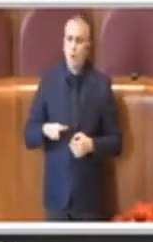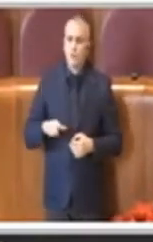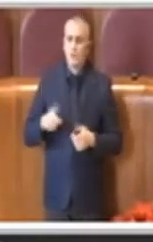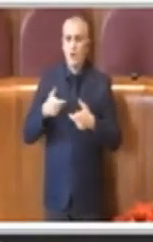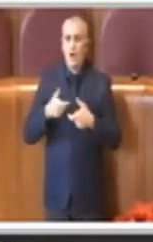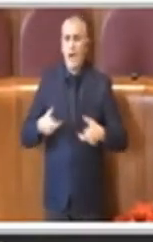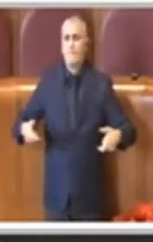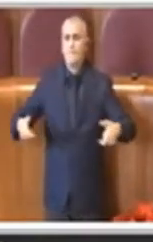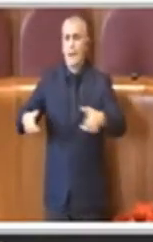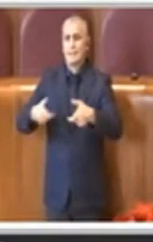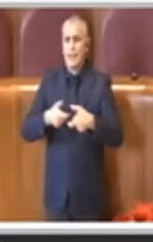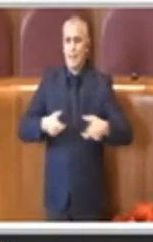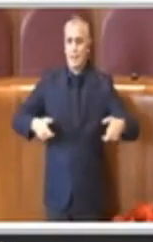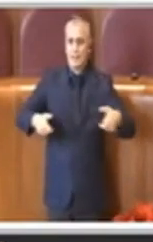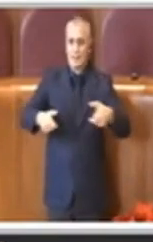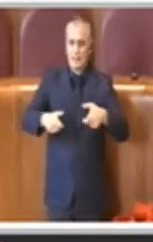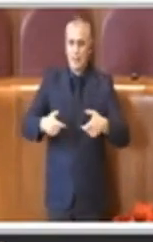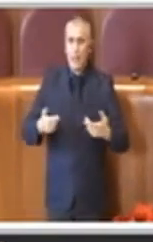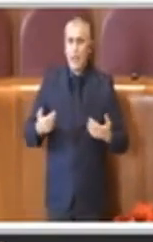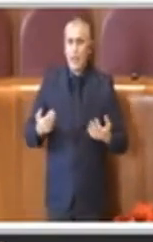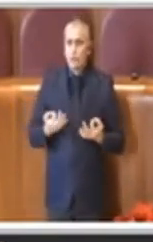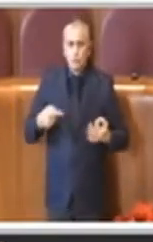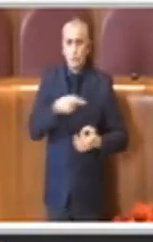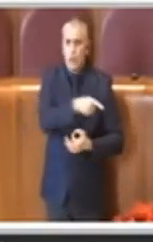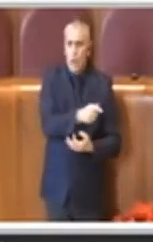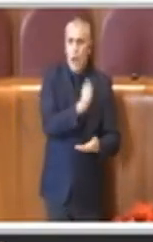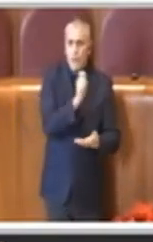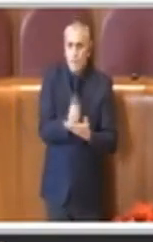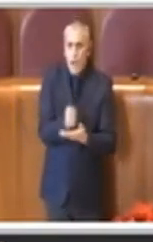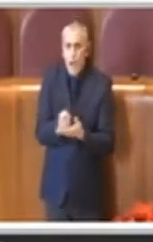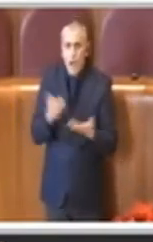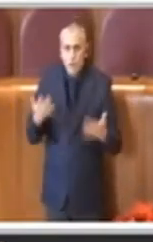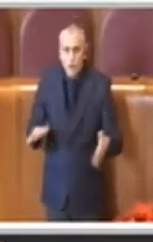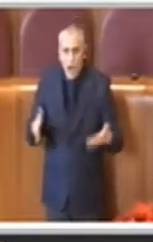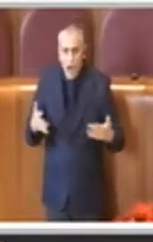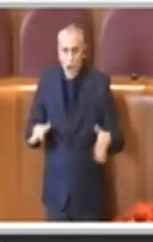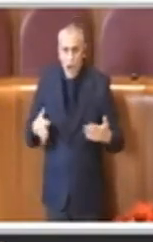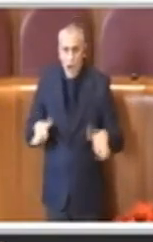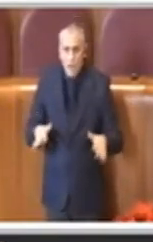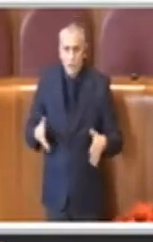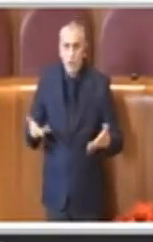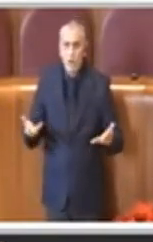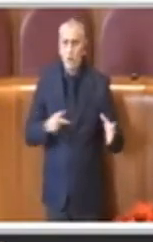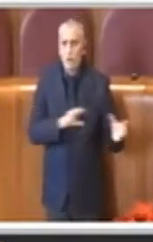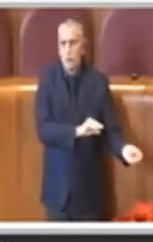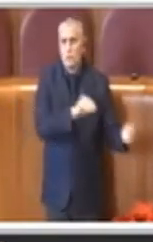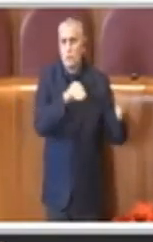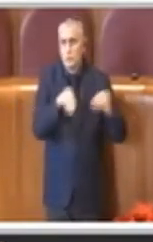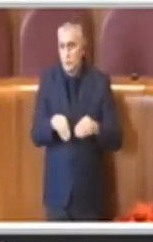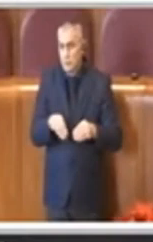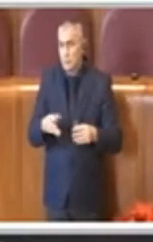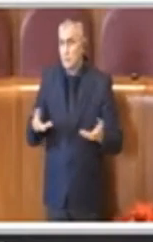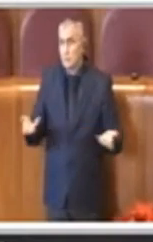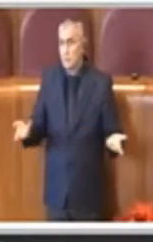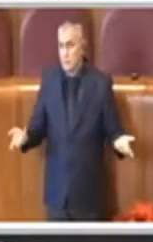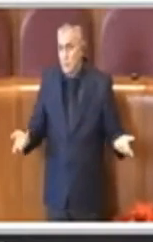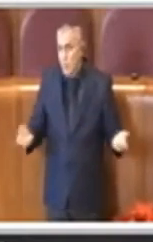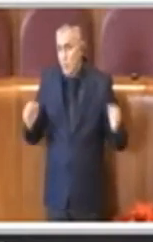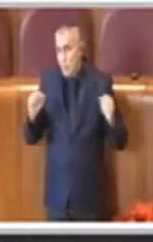chiaramente sono stati pagati e magari sono oggetto anche di